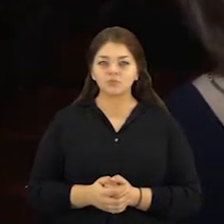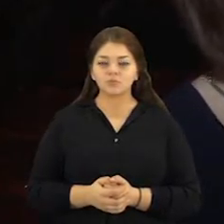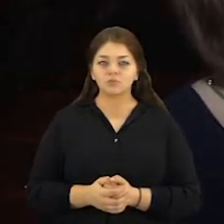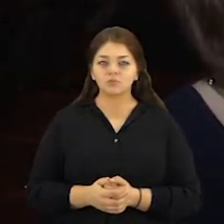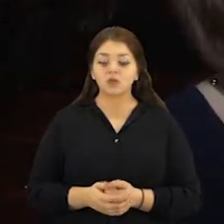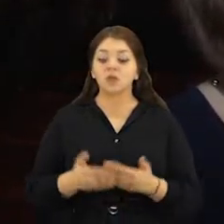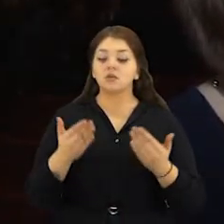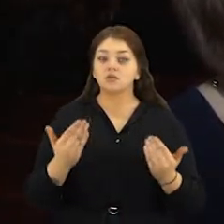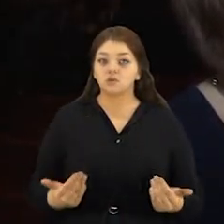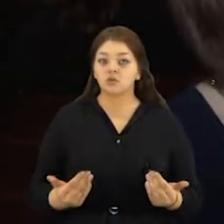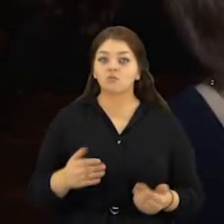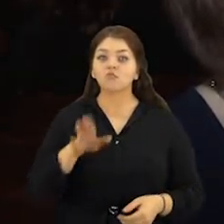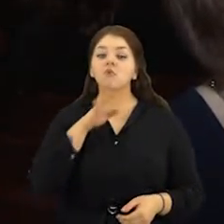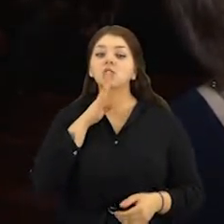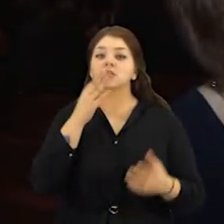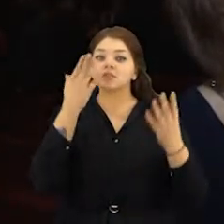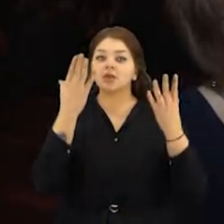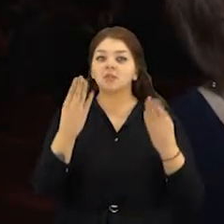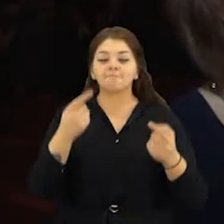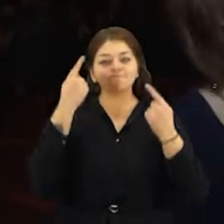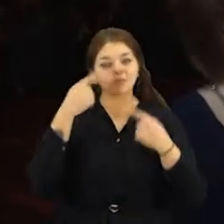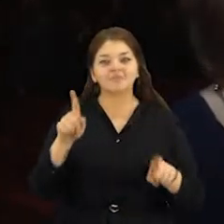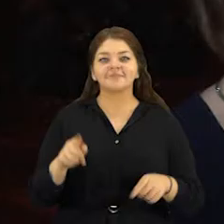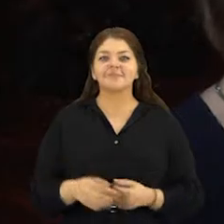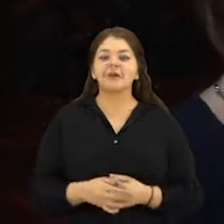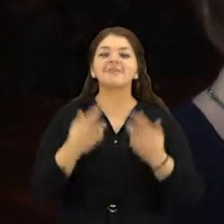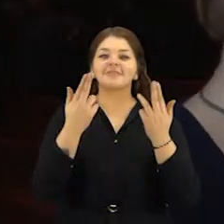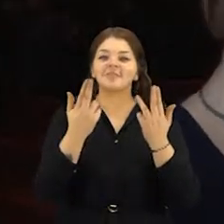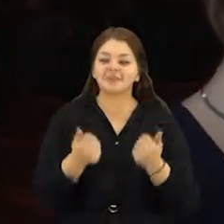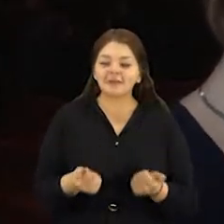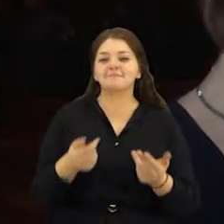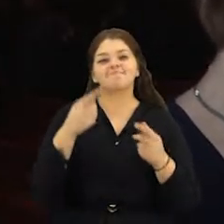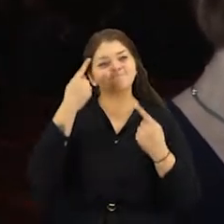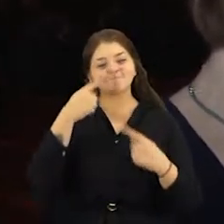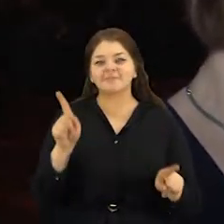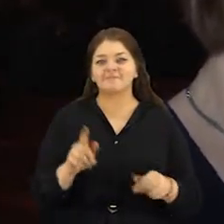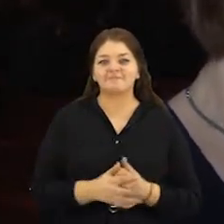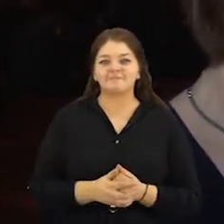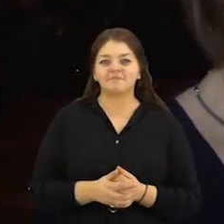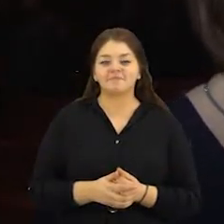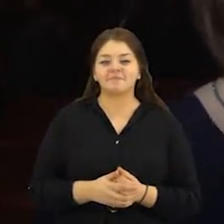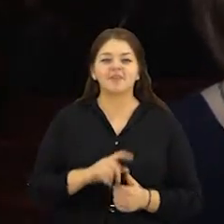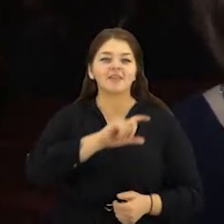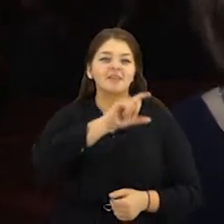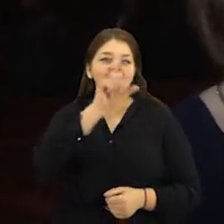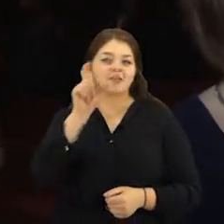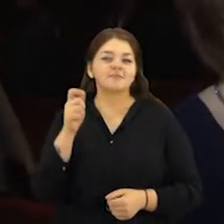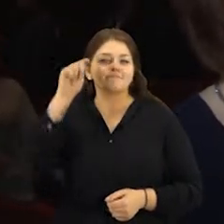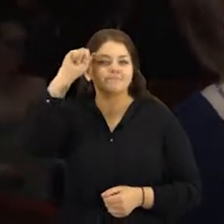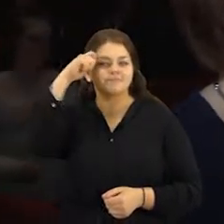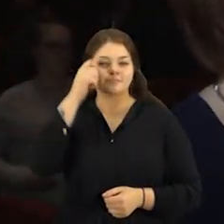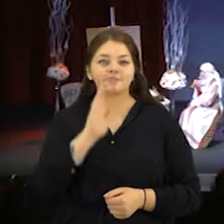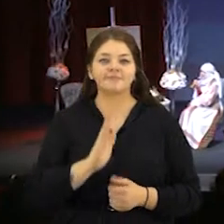Tai ši moters diena turbūt išskirtinė? Taip, tikrai labai išskirtinė. Ir ilgam